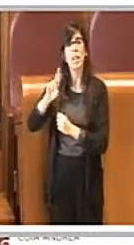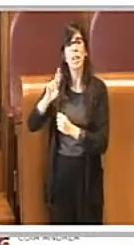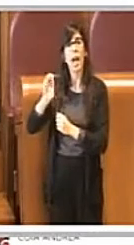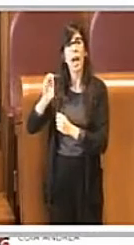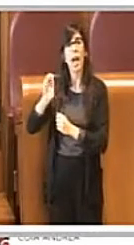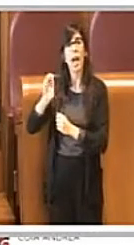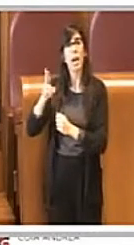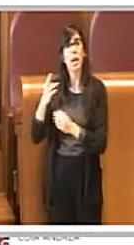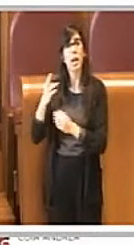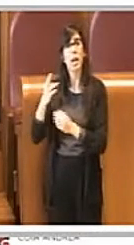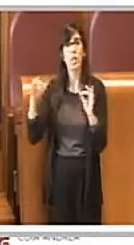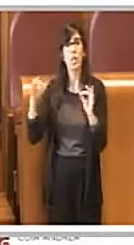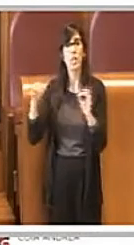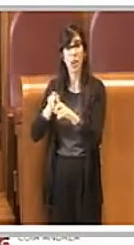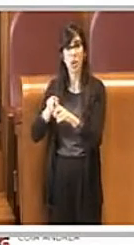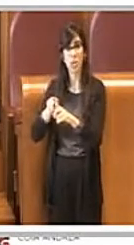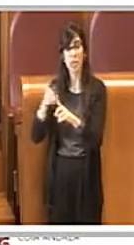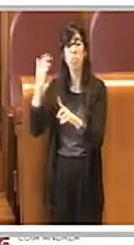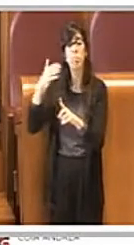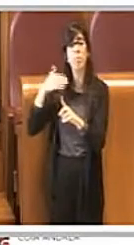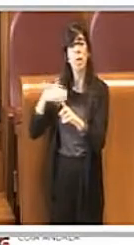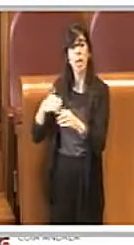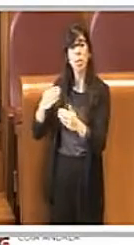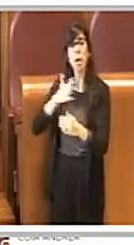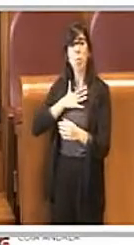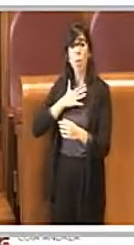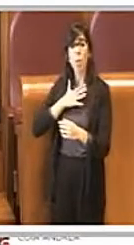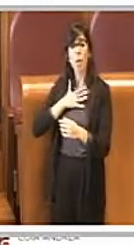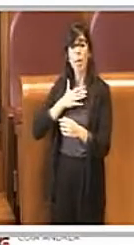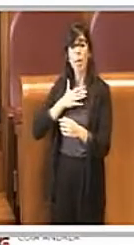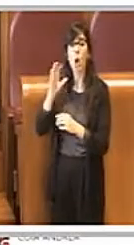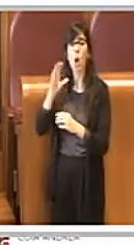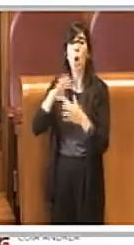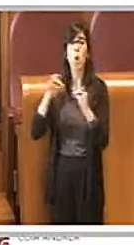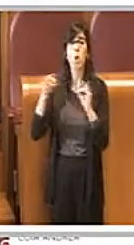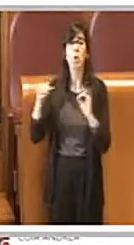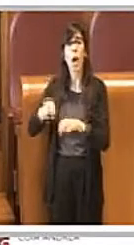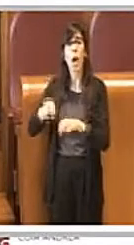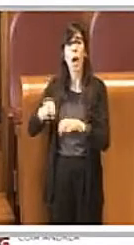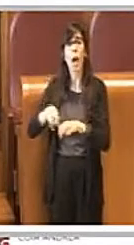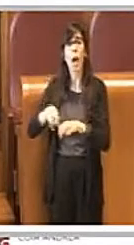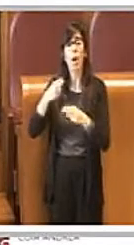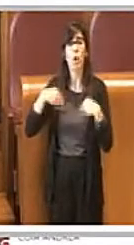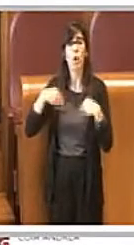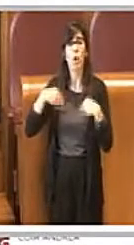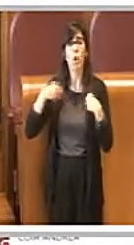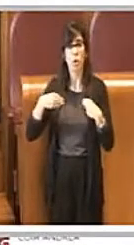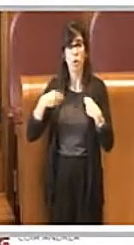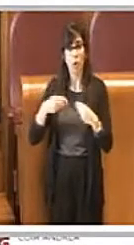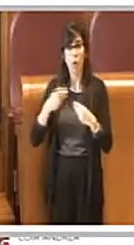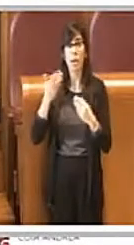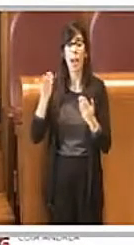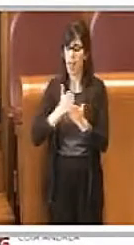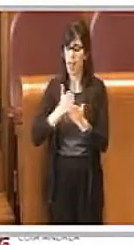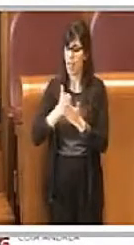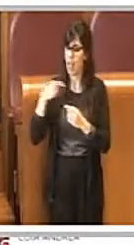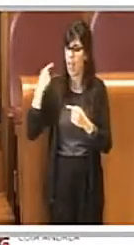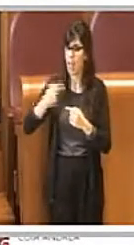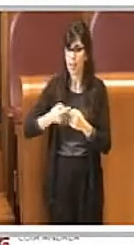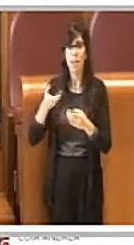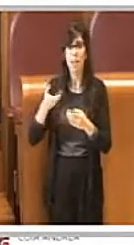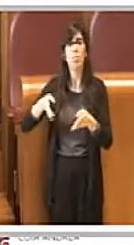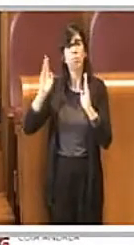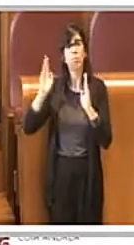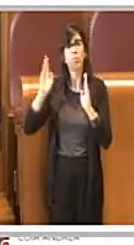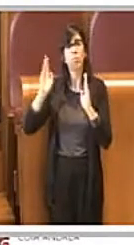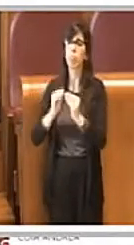'area era il Consorzi Agrario Interprovinciale di Roma e Frosinone. Nel corso degli anni l'edificio ha subito ampliamenti